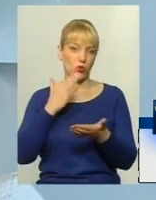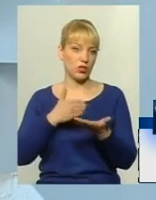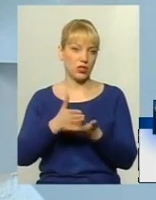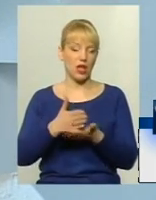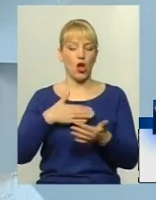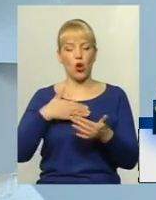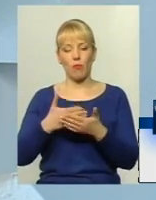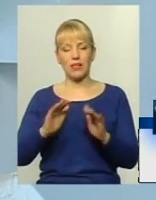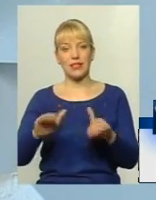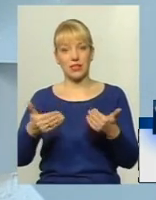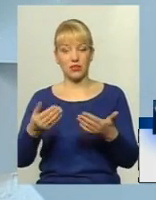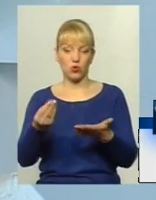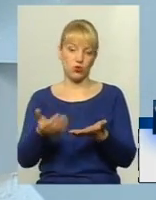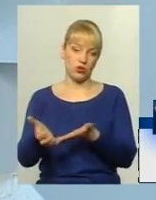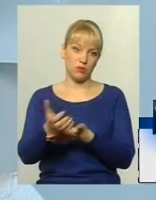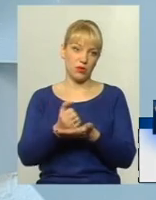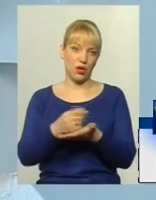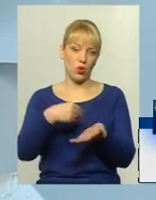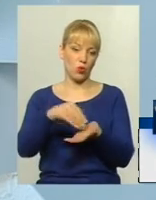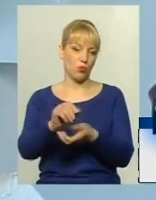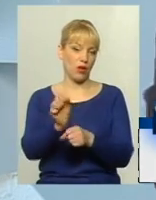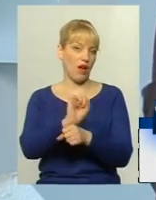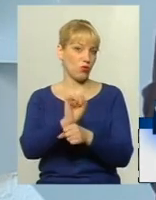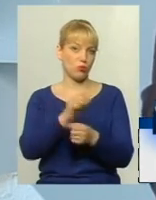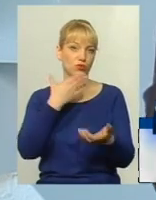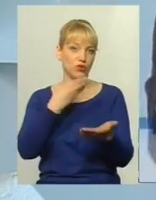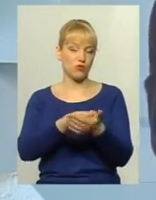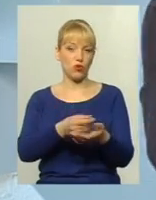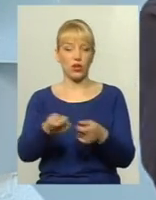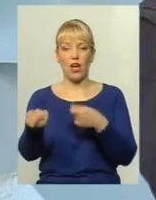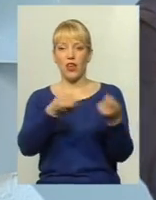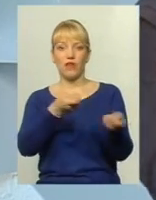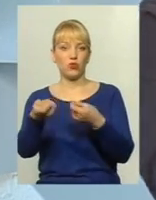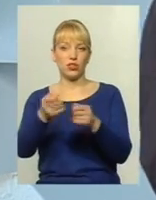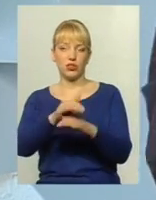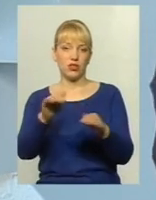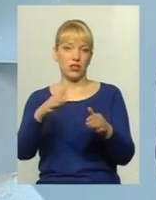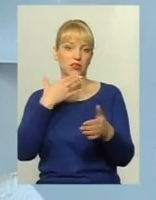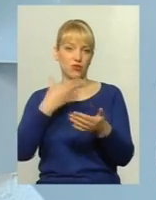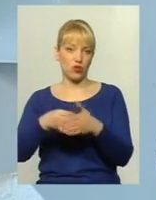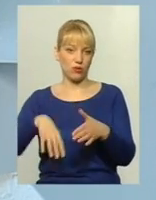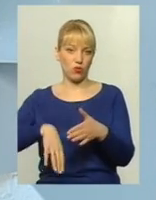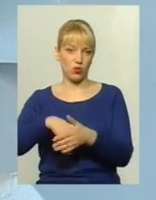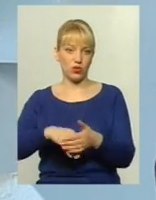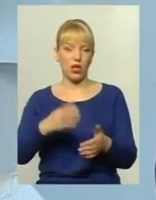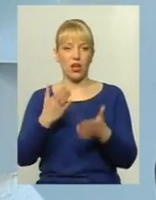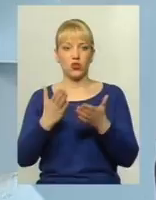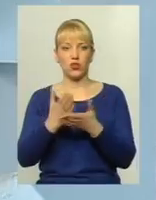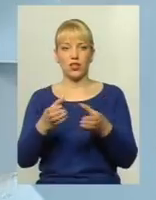ініціатива збирає кошти, купляє 5 автобусів, розводить цих школярів по місту. Якщо є якісь кружки,